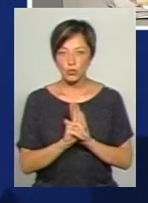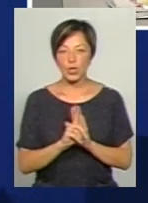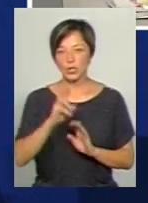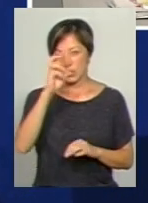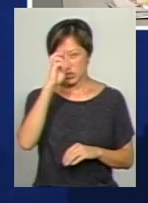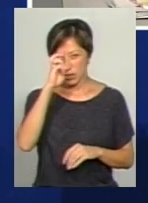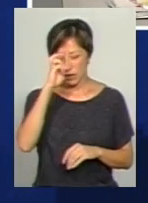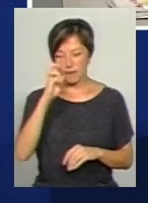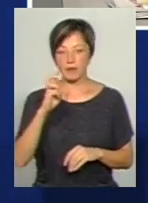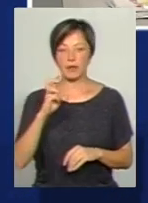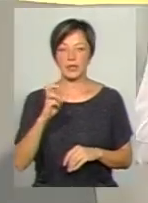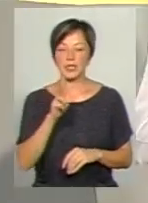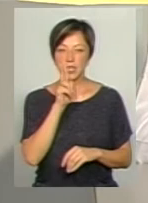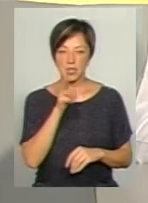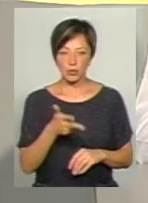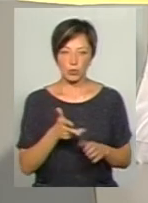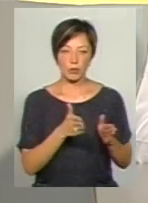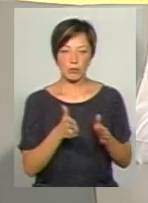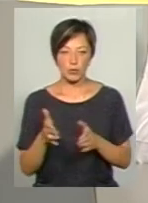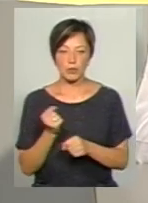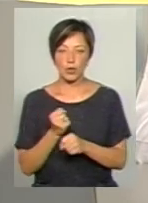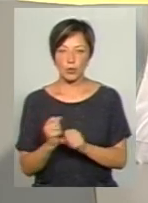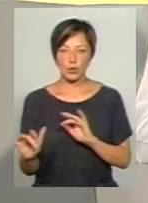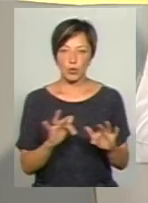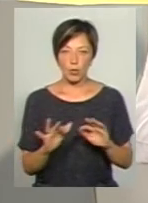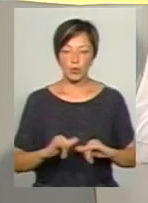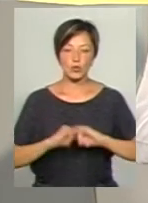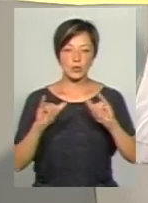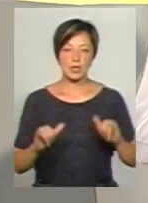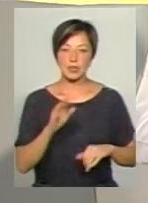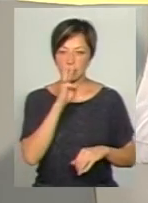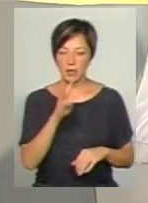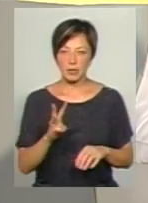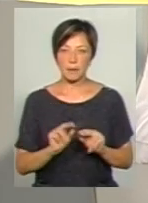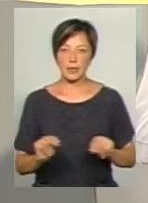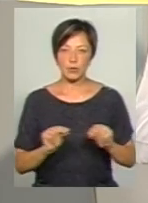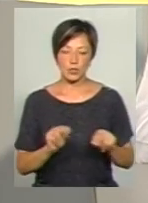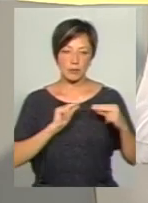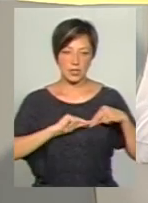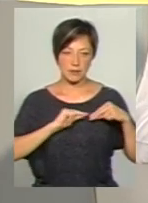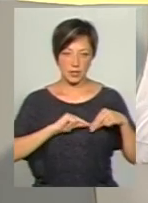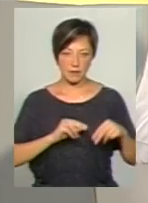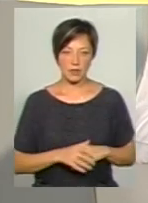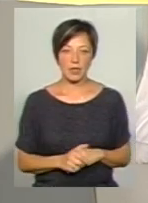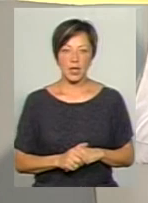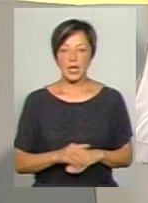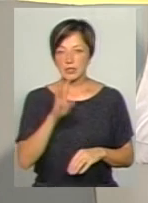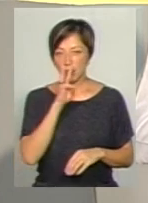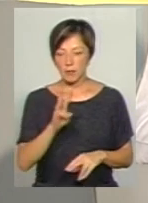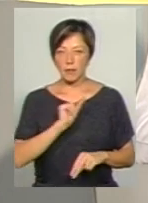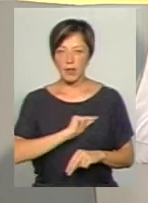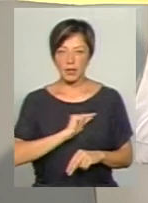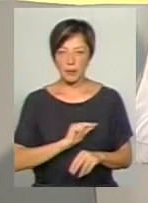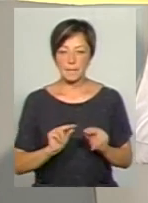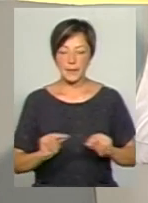держава три роки вже поспіль робить кроки стосовно зростання заробітної плати педагогічних працівників. Заробітна плата